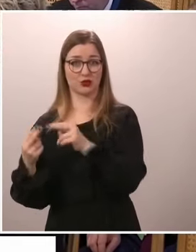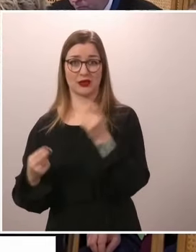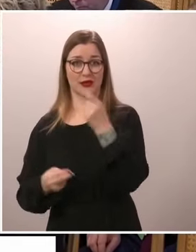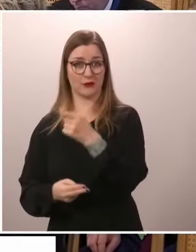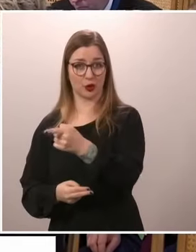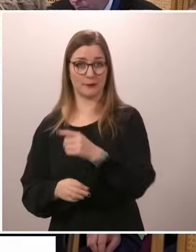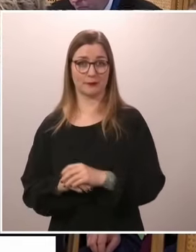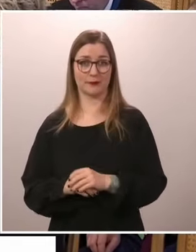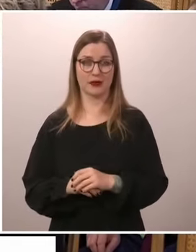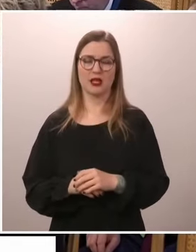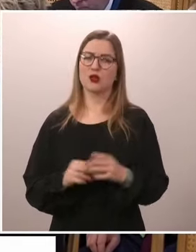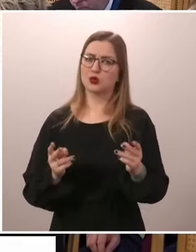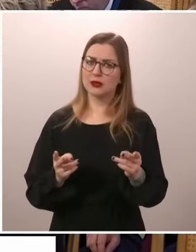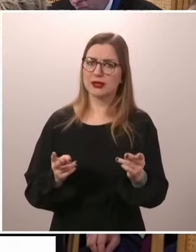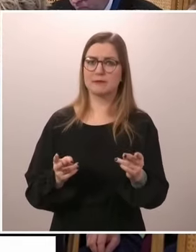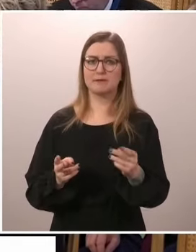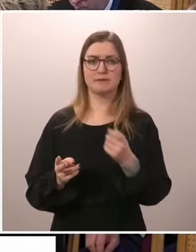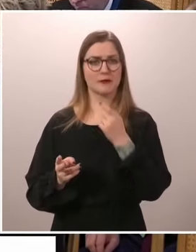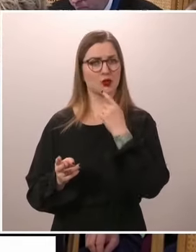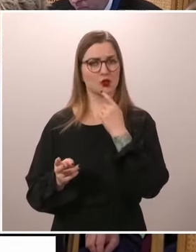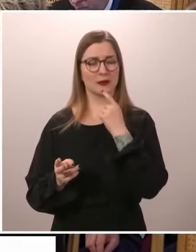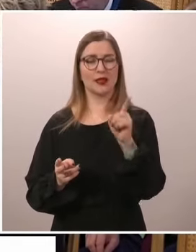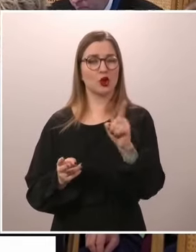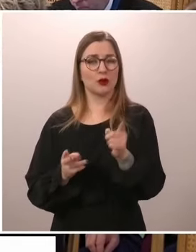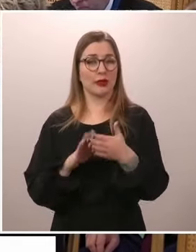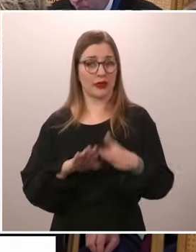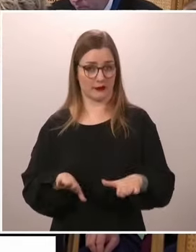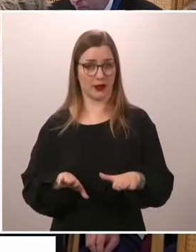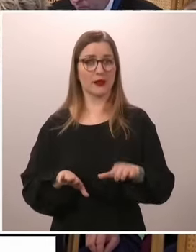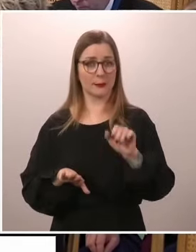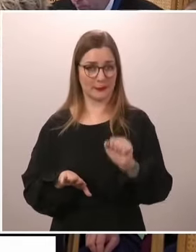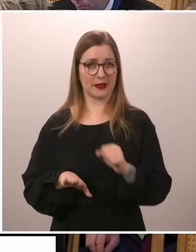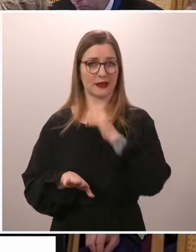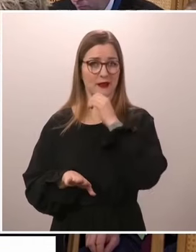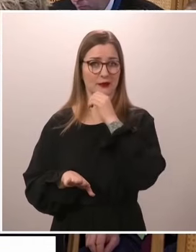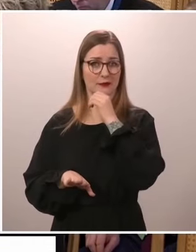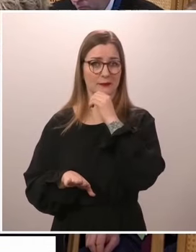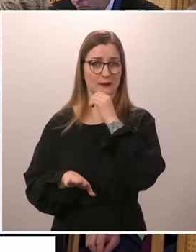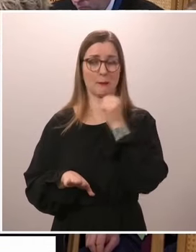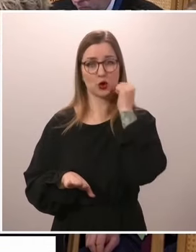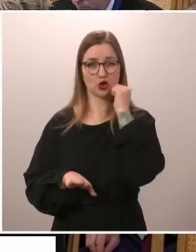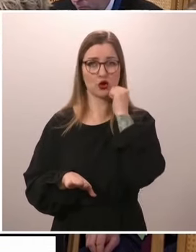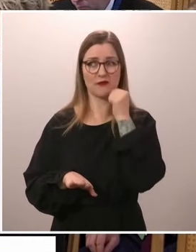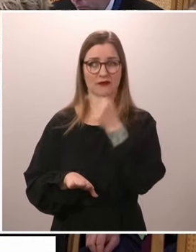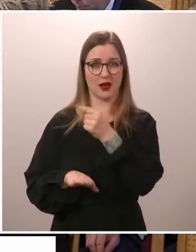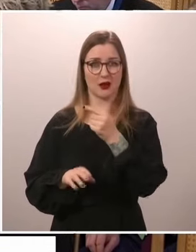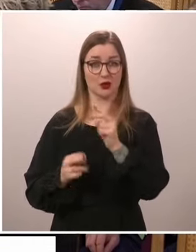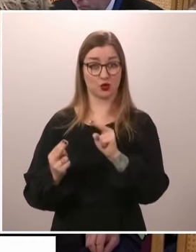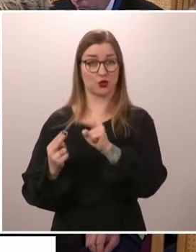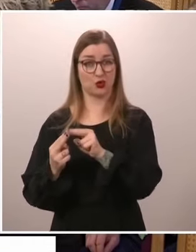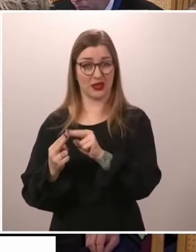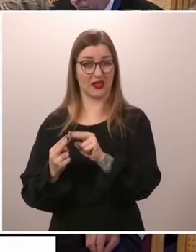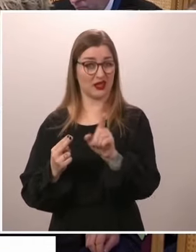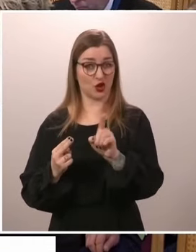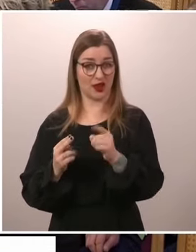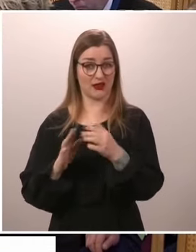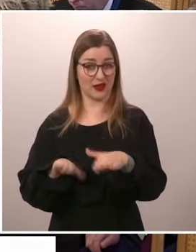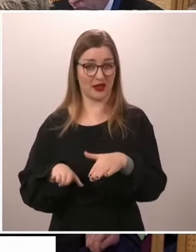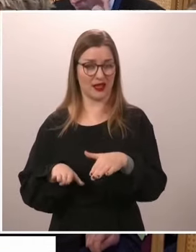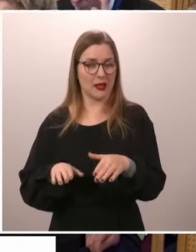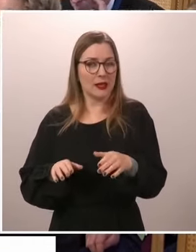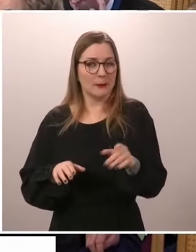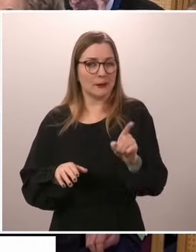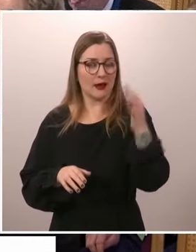suhde täytyy Suomen luoda kuitenkin teidän presidenttinä Moskovaan. Minkälainen luulette, että se tulee